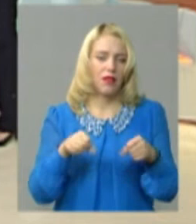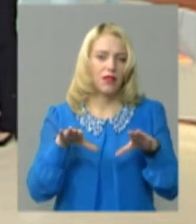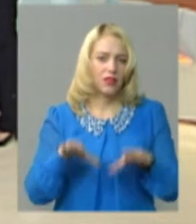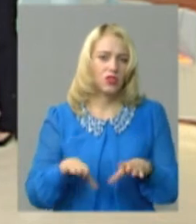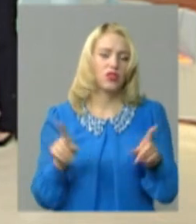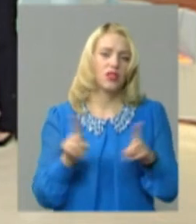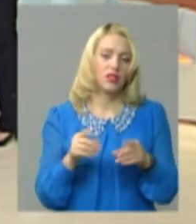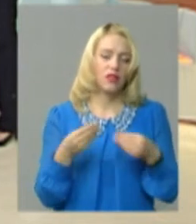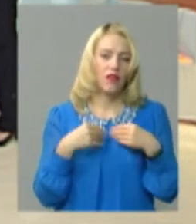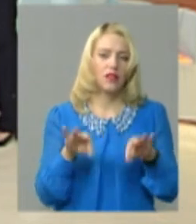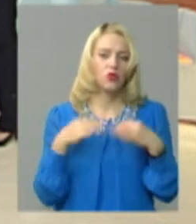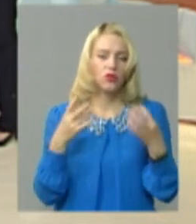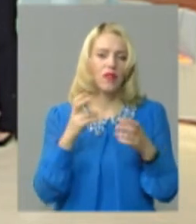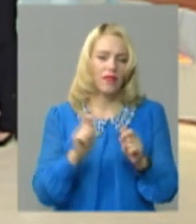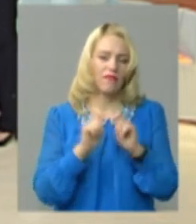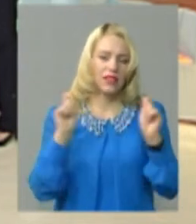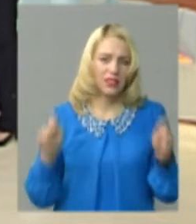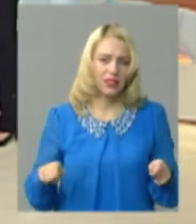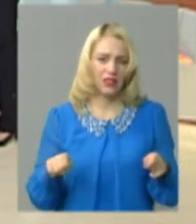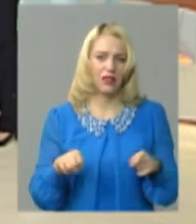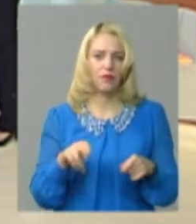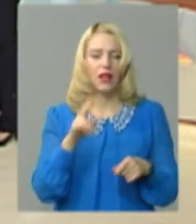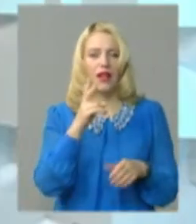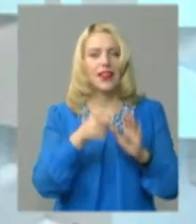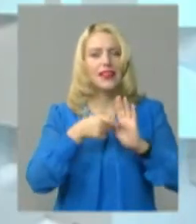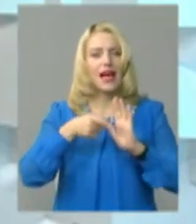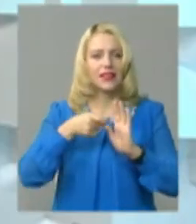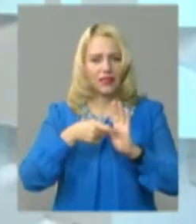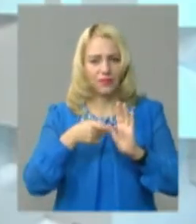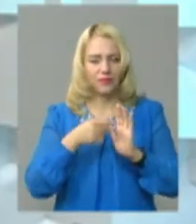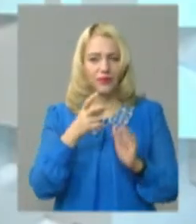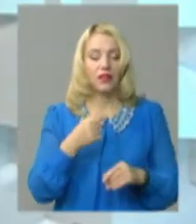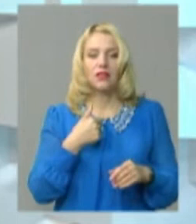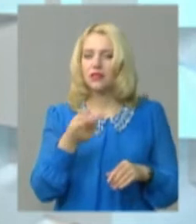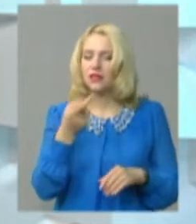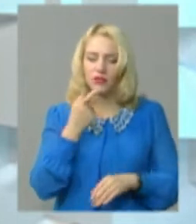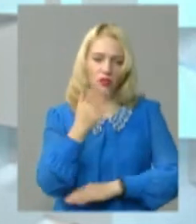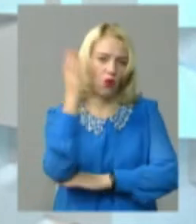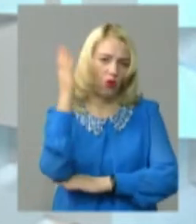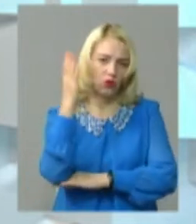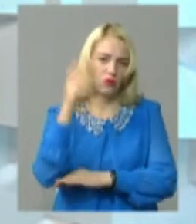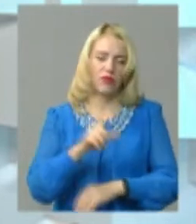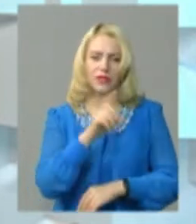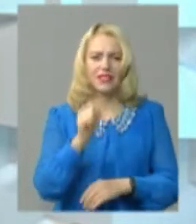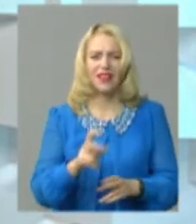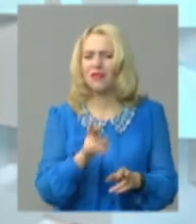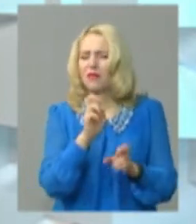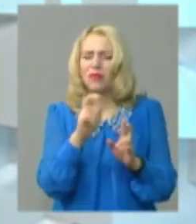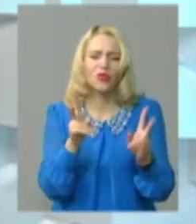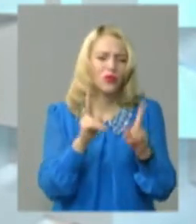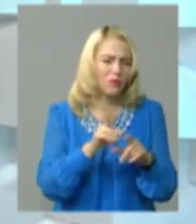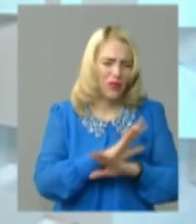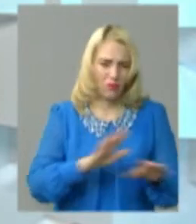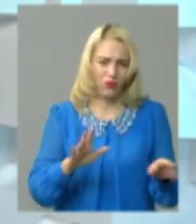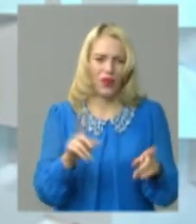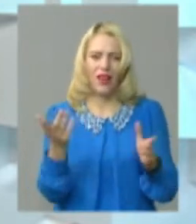які давали дозвіл на відкриття по надрам. Це стосувалося надрам. Я завжди голосував за. Хто би то не був, який то кар'єр,